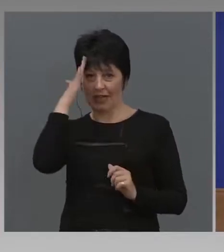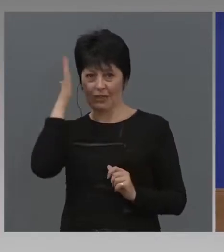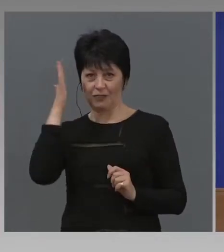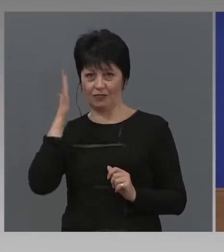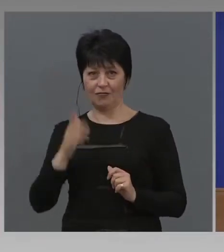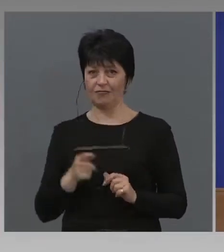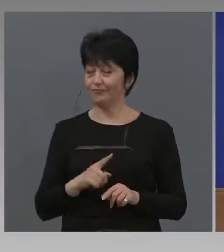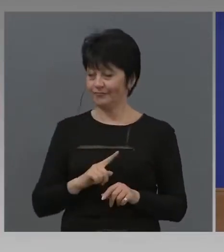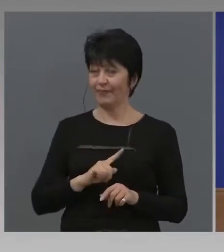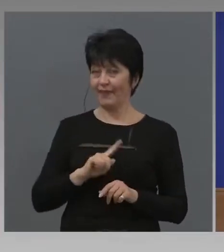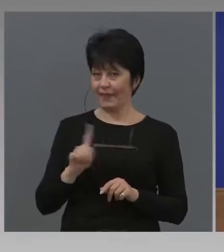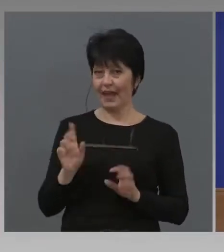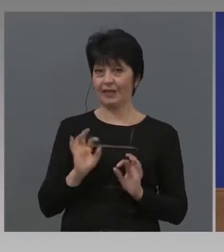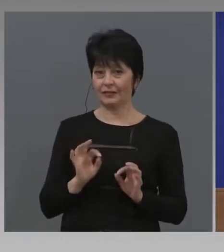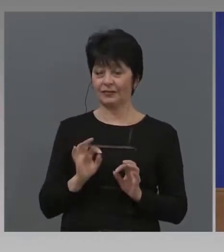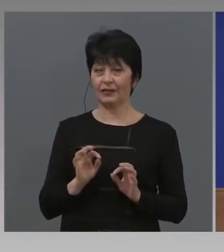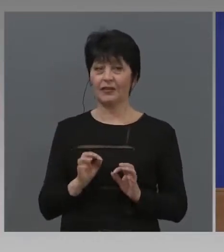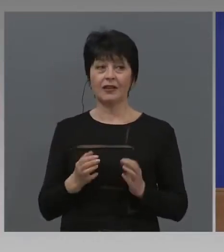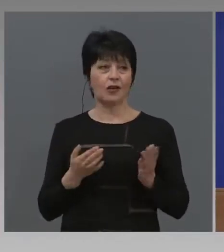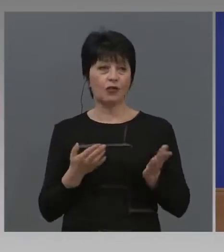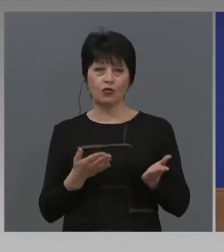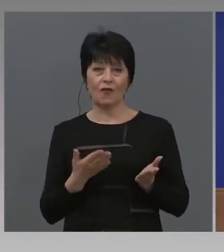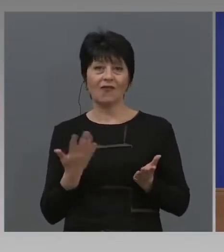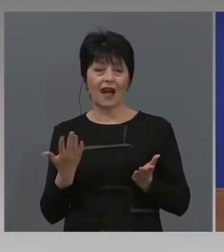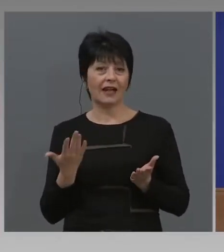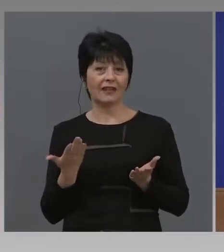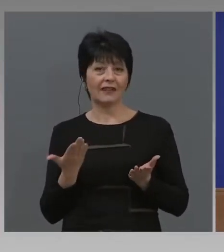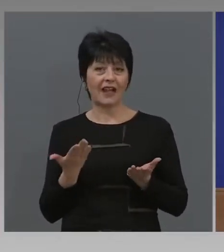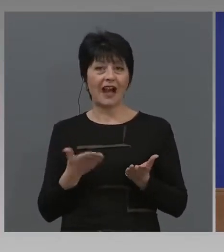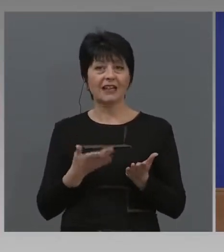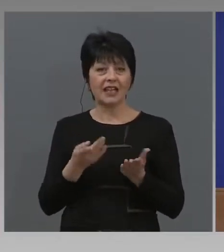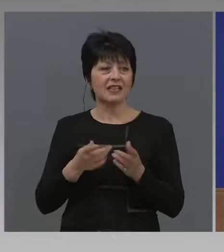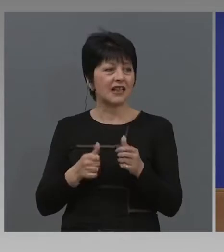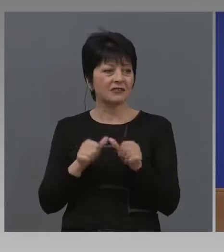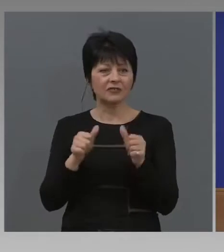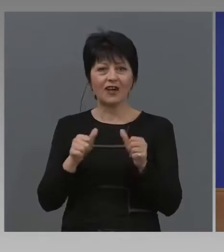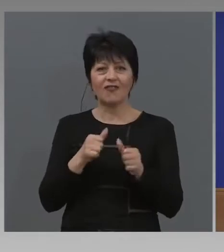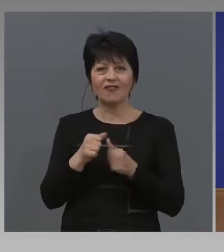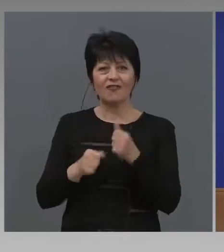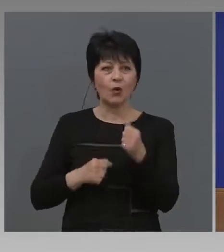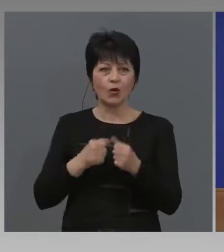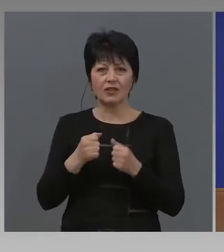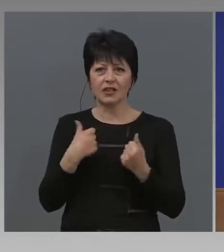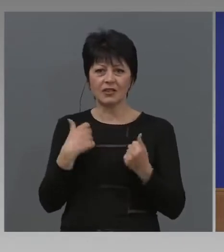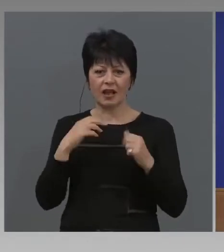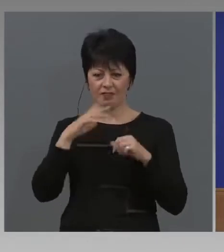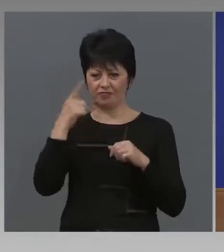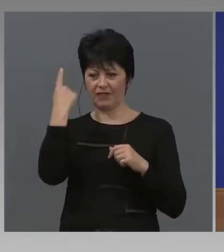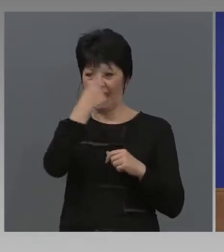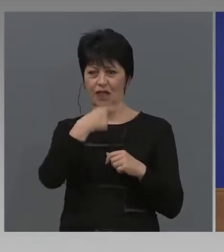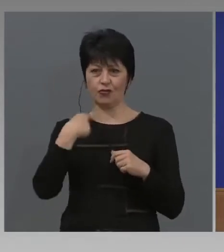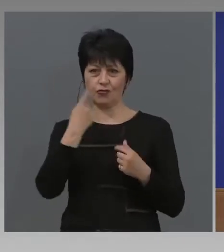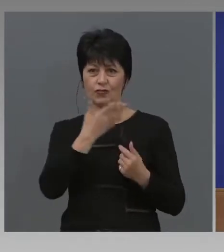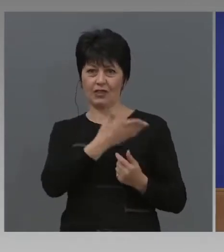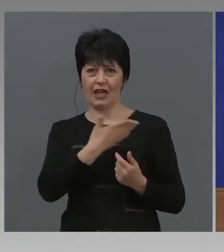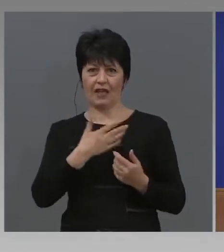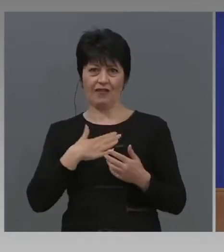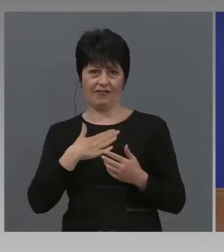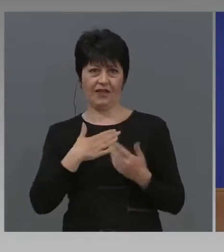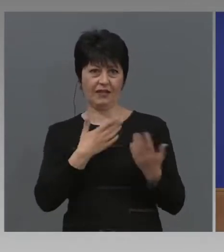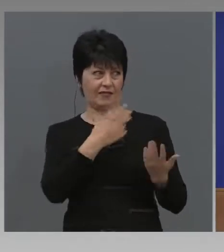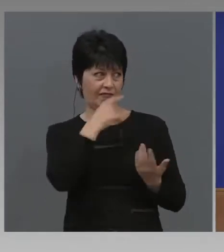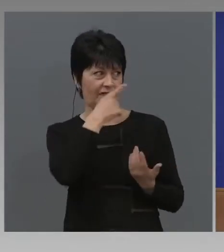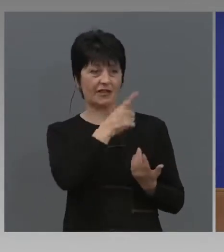разбира се. Това е деструктивно дори за функцията на една обществена личност, на публична личност. Еми